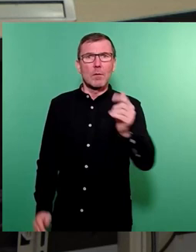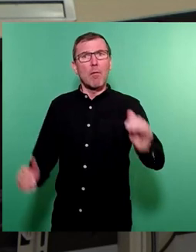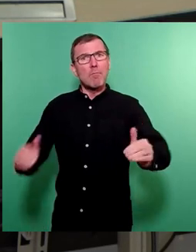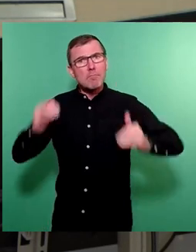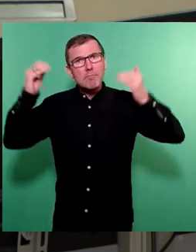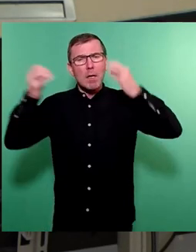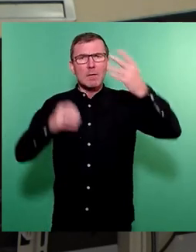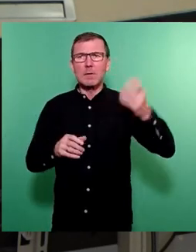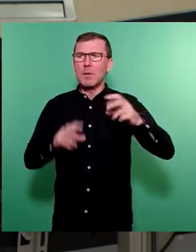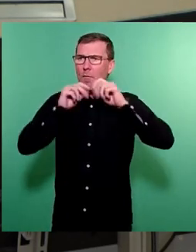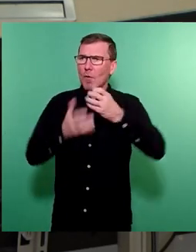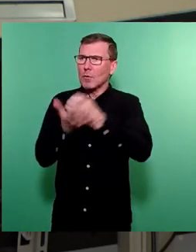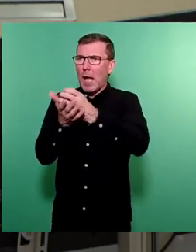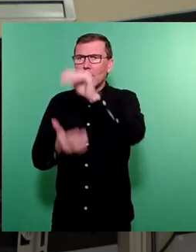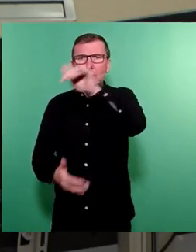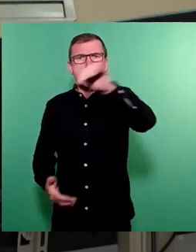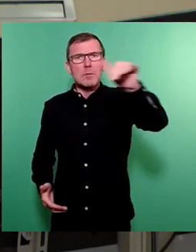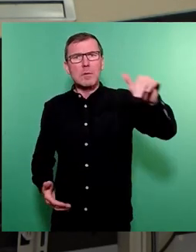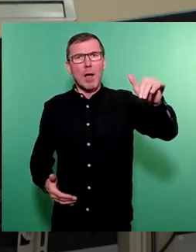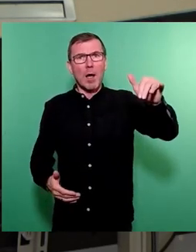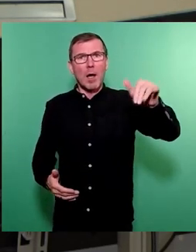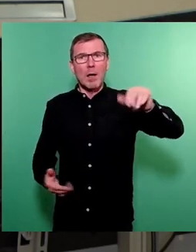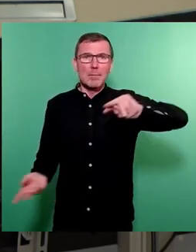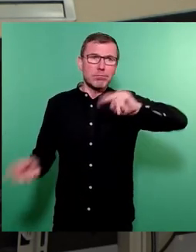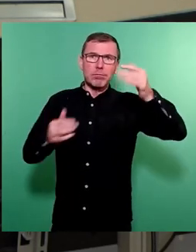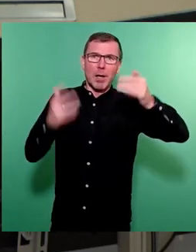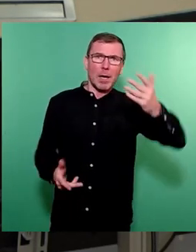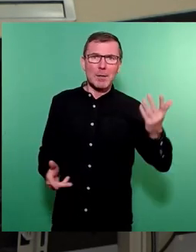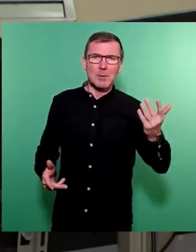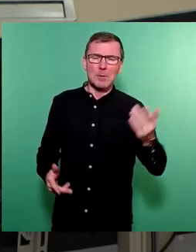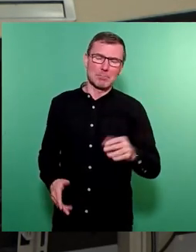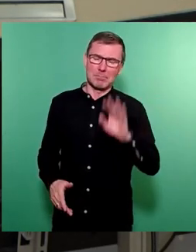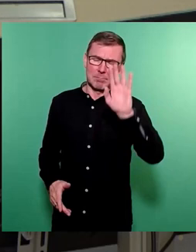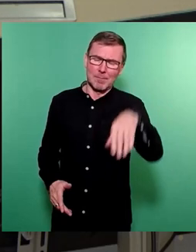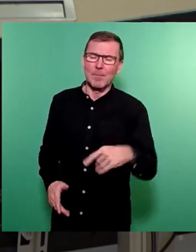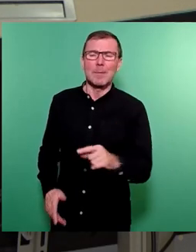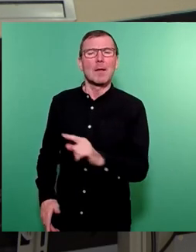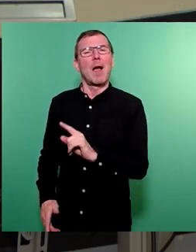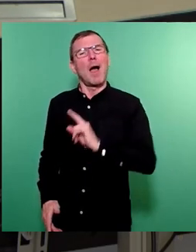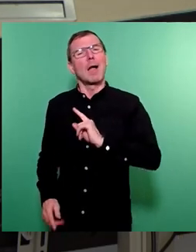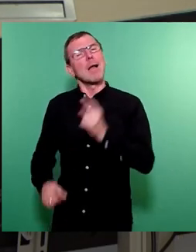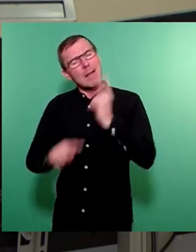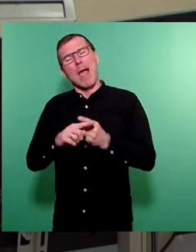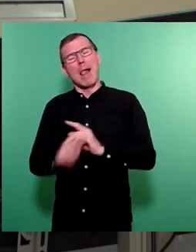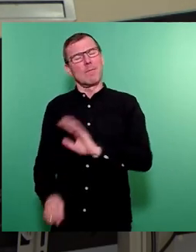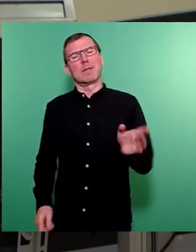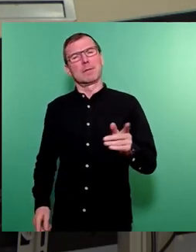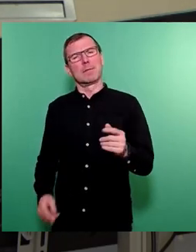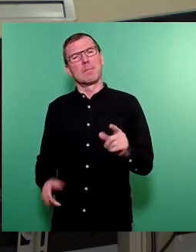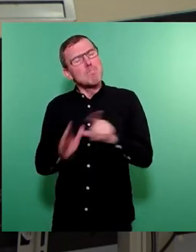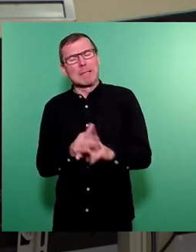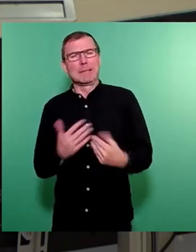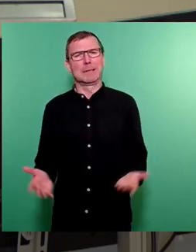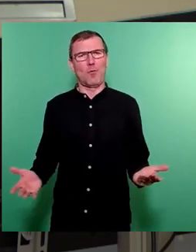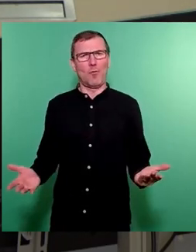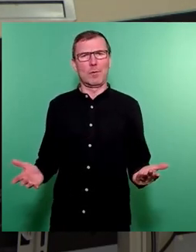Forschungseinrichtungen gibt und das noch hochrechnet, dann kann man locker sagen, es ist jeder zweite. Mindestens. Es zeigt